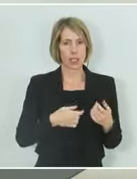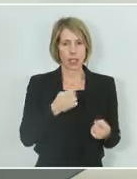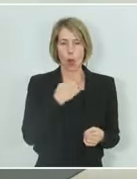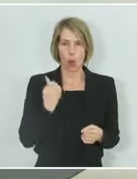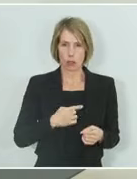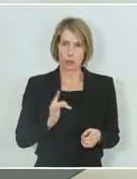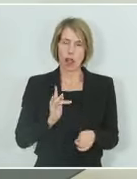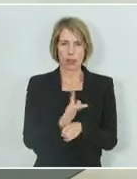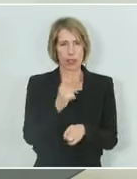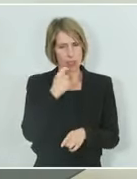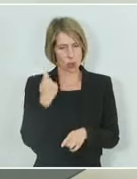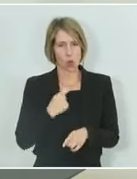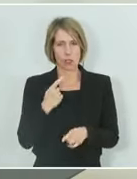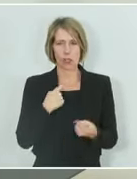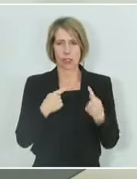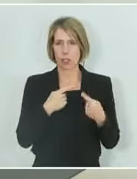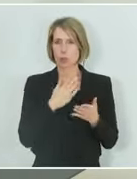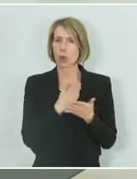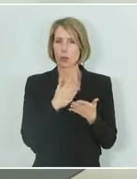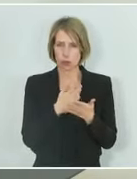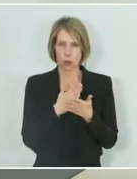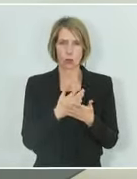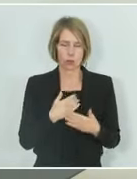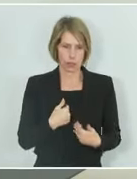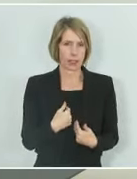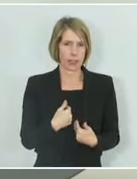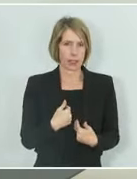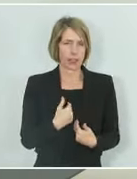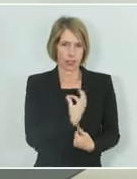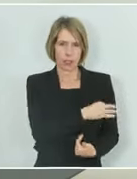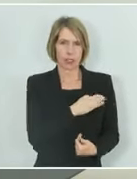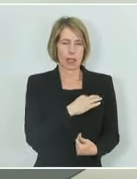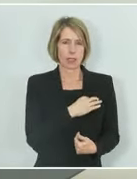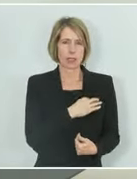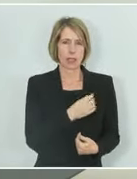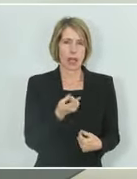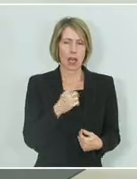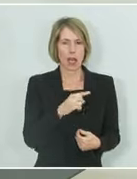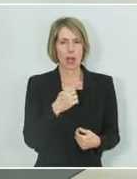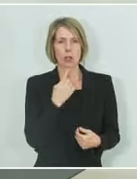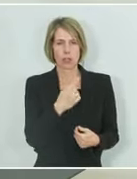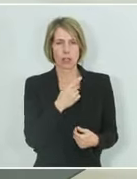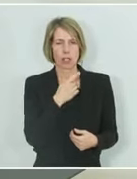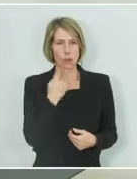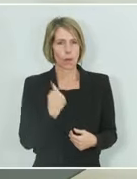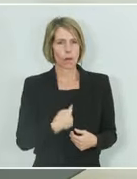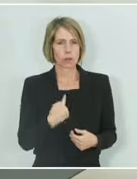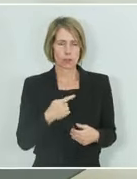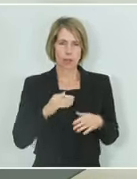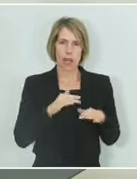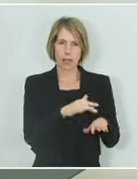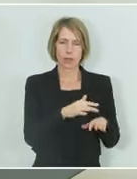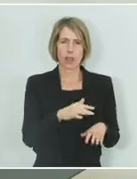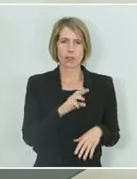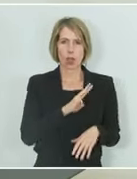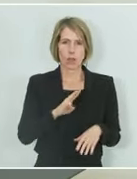Ich habe dem Kanzler auch den Einfluss der Russen im Westbalkan